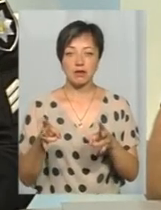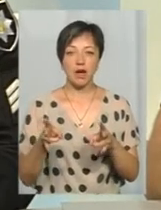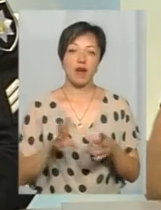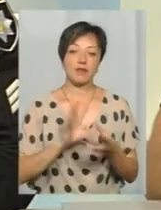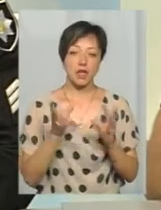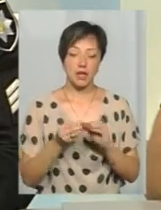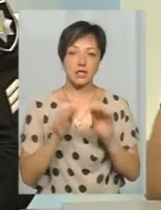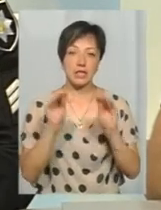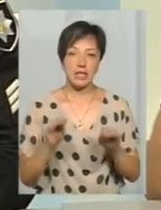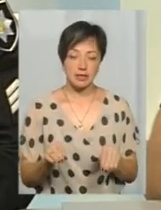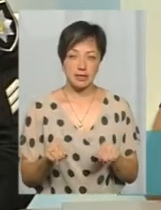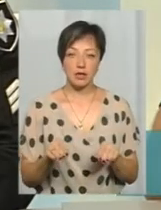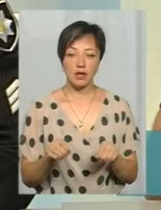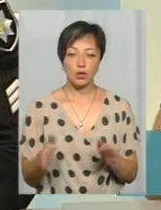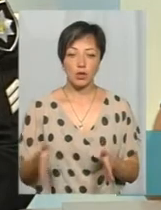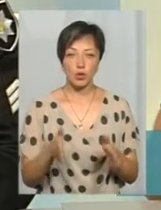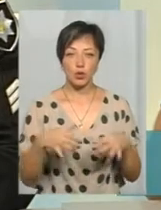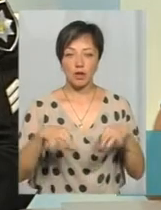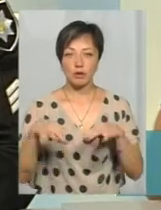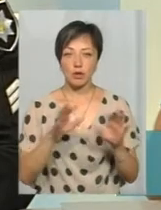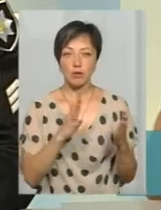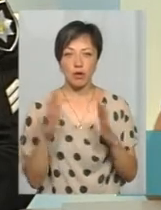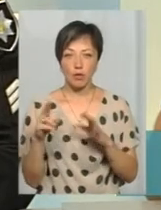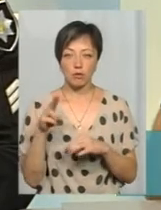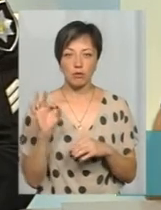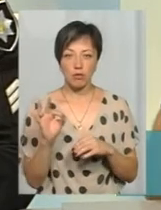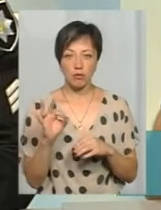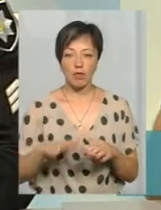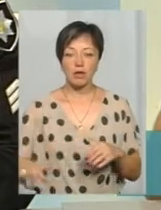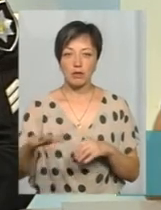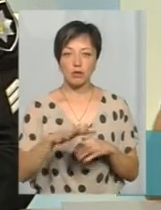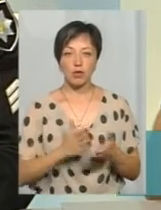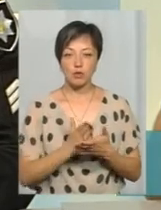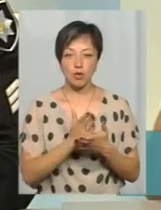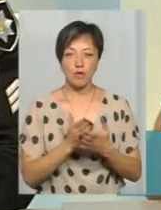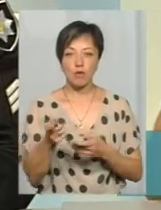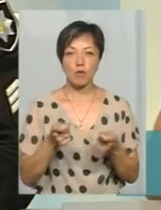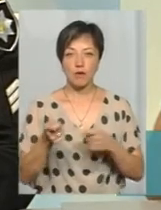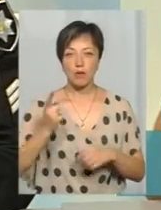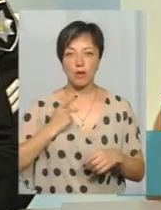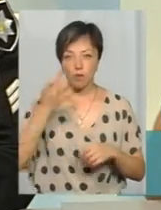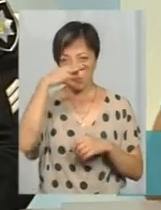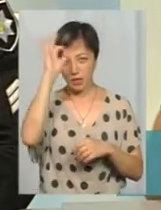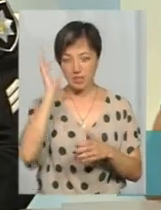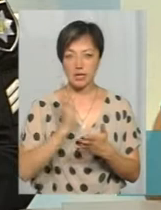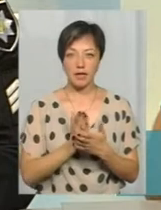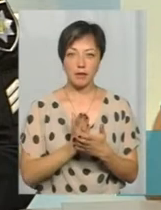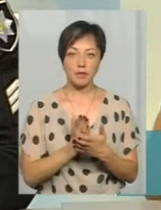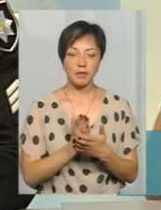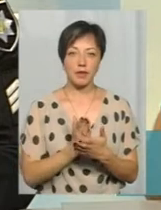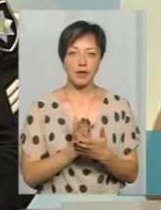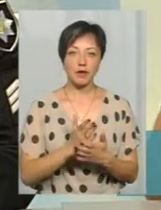взагалі статистика сама, як дорожні транспортні пригод на територію вслуговування управління патрульної поліції, вона є, скажімо так,